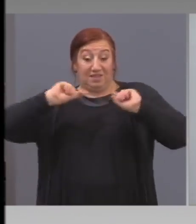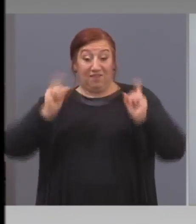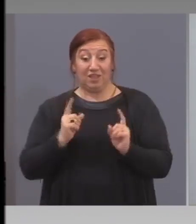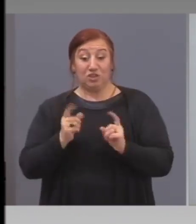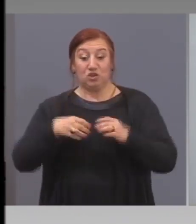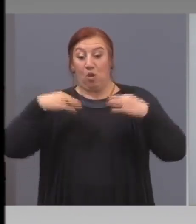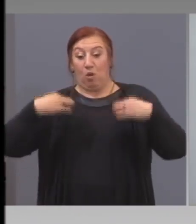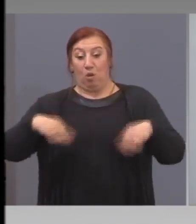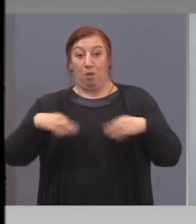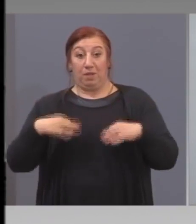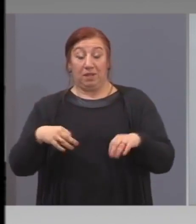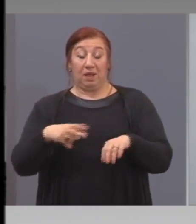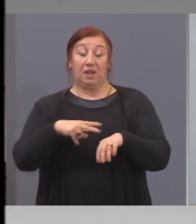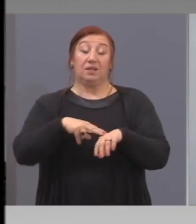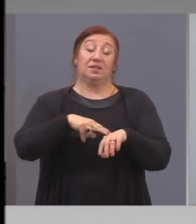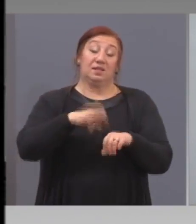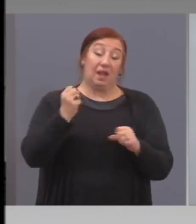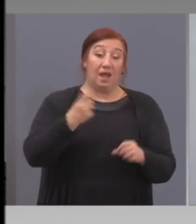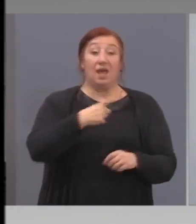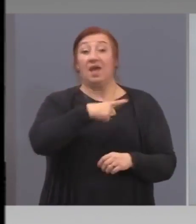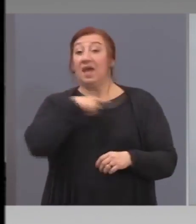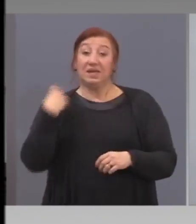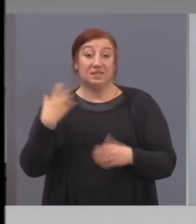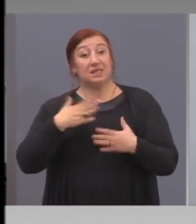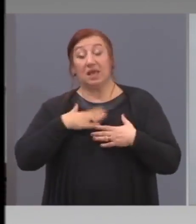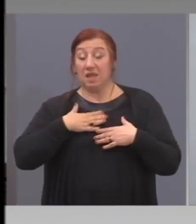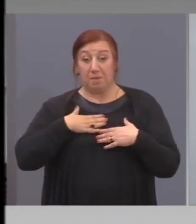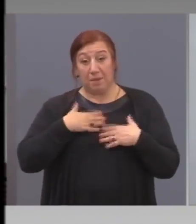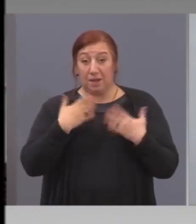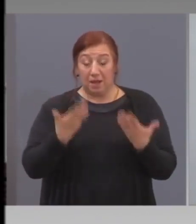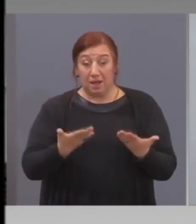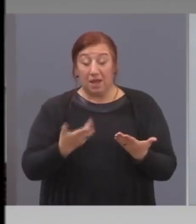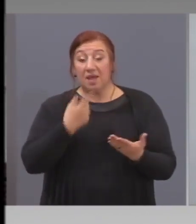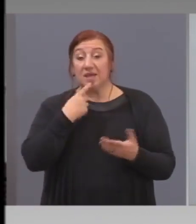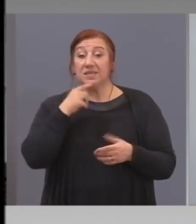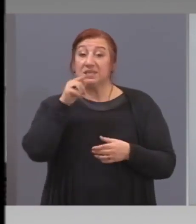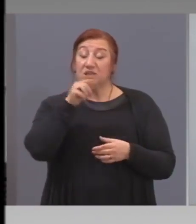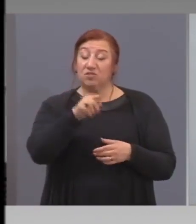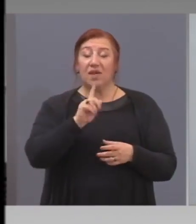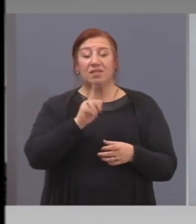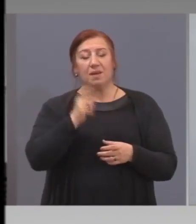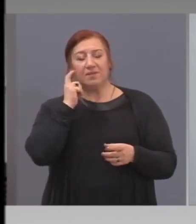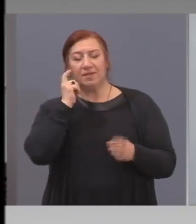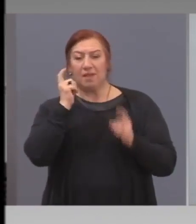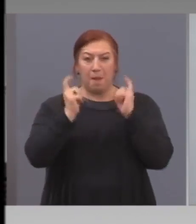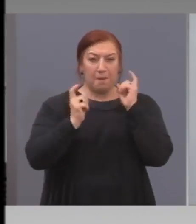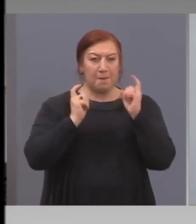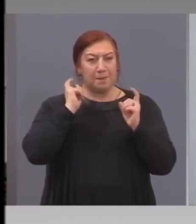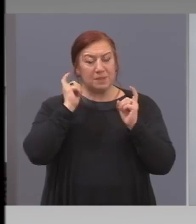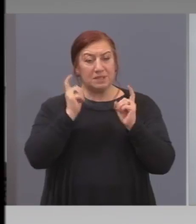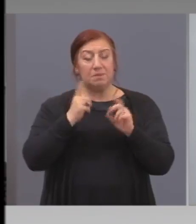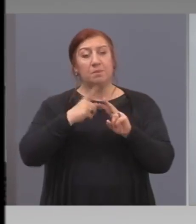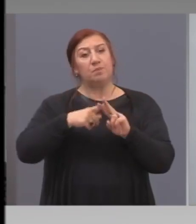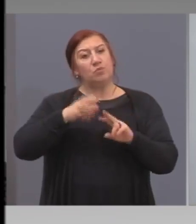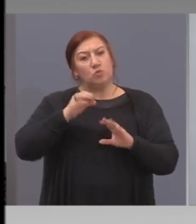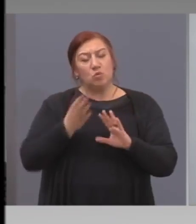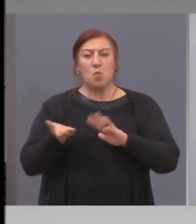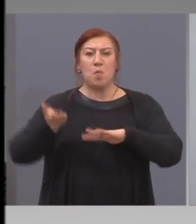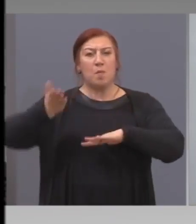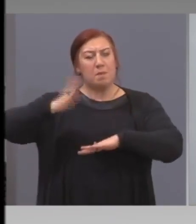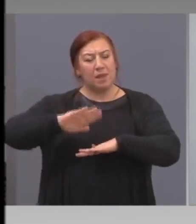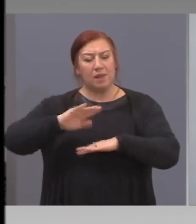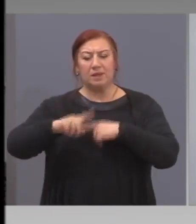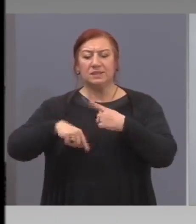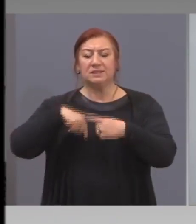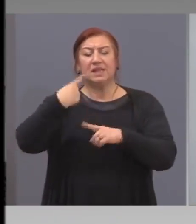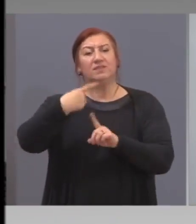Да. Риск има пред летния туризъм. И затова трябва да мислиме. Но пак следващия месец